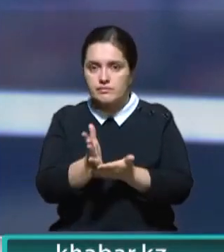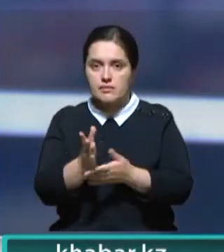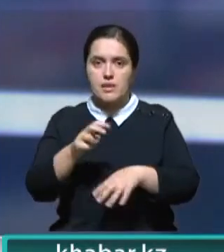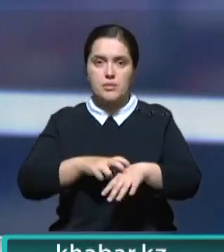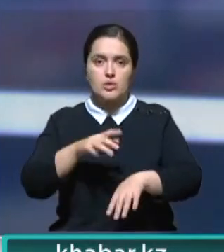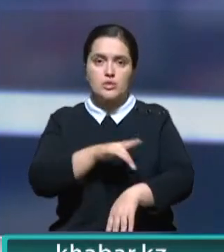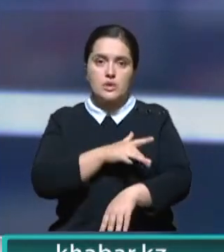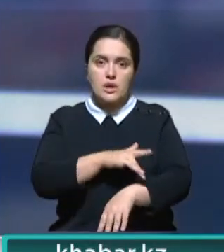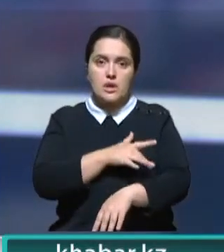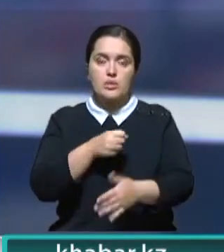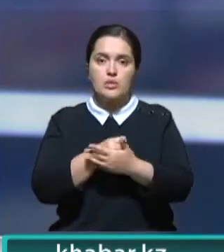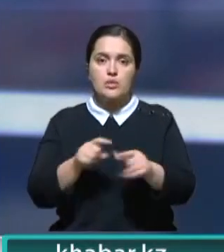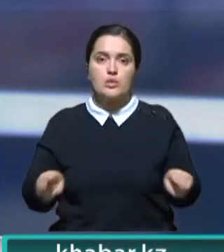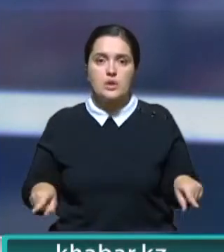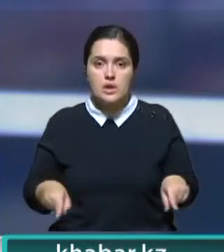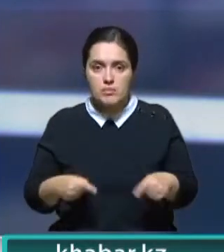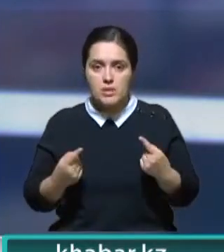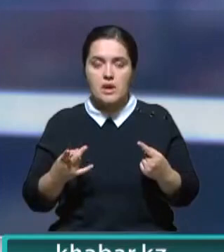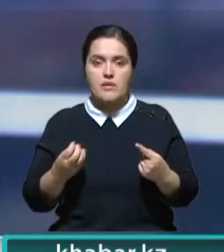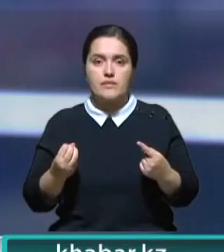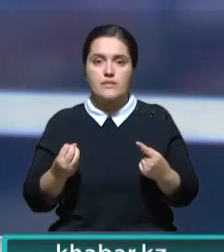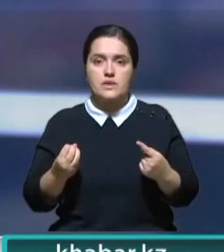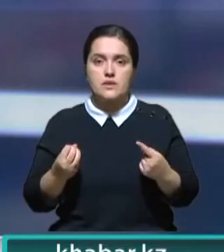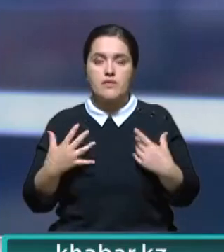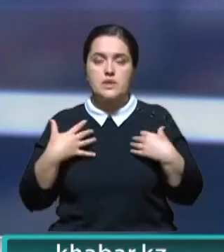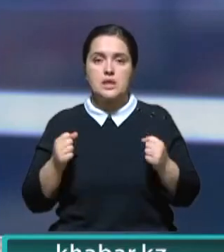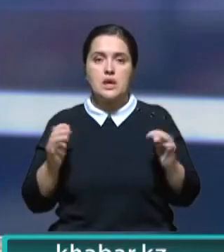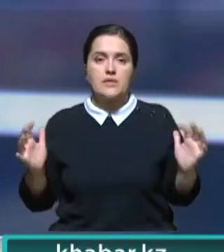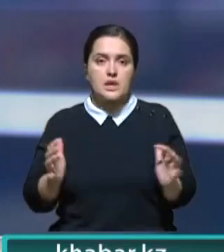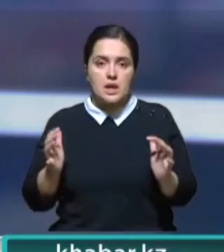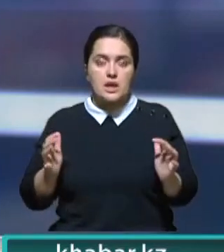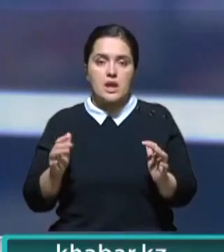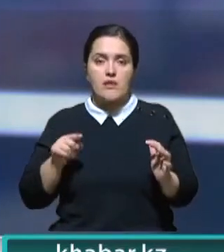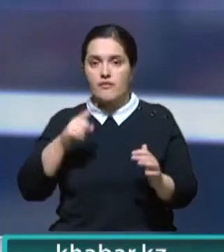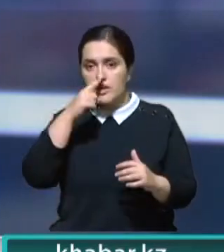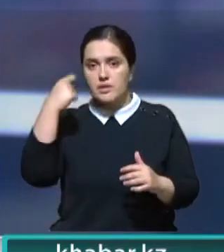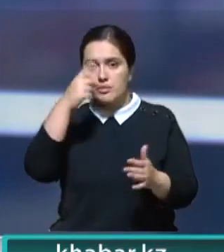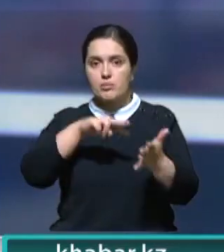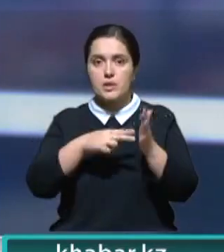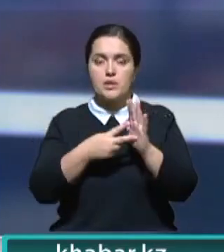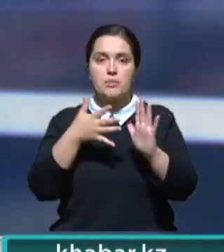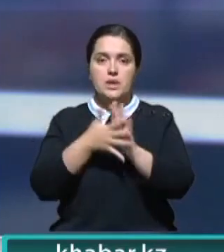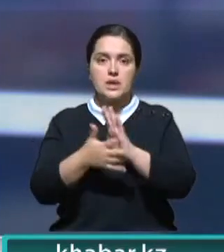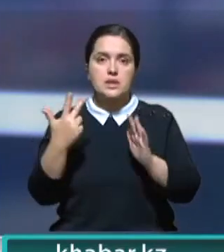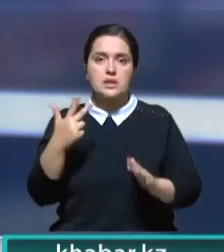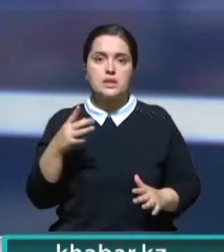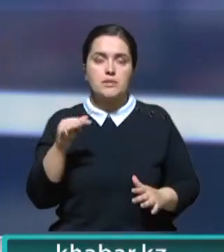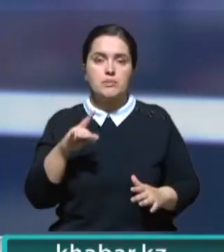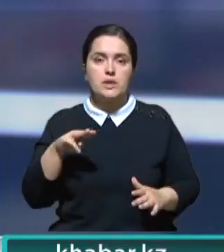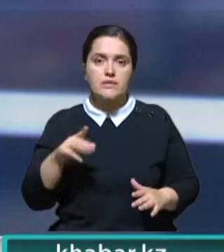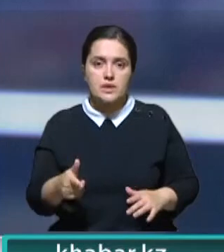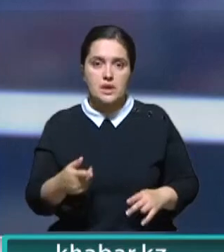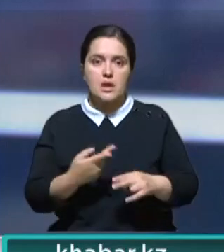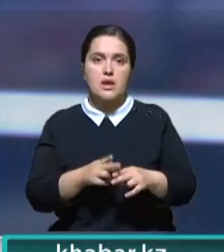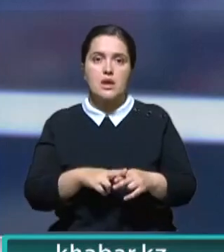полный спектр медуслуг от диагностики до реабилитации. Всего же на развитие сферы здравоохранения в этом году планируют потратить больше 30